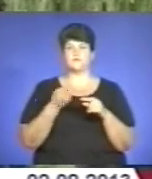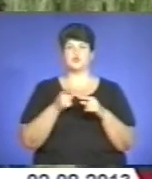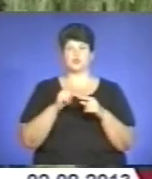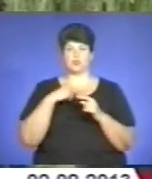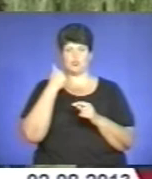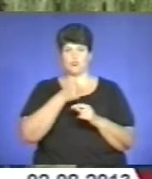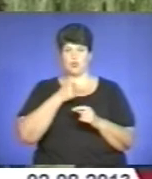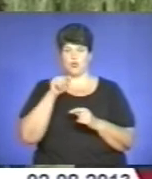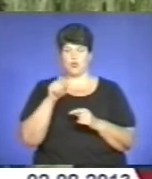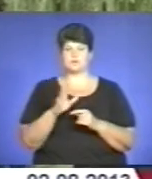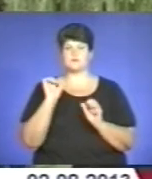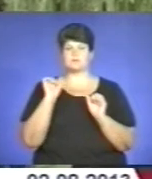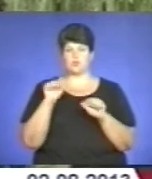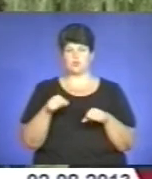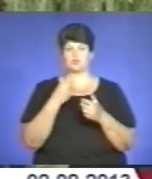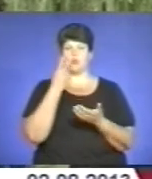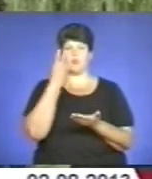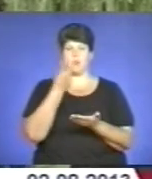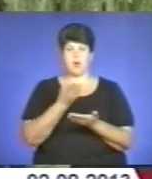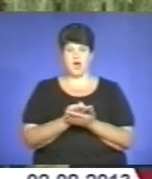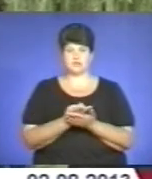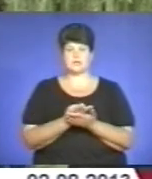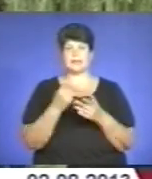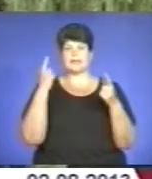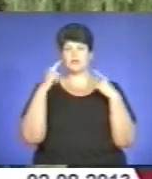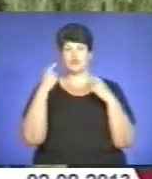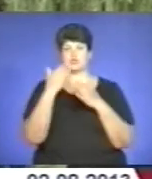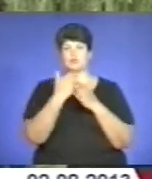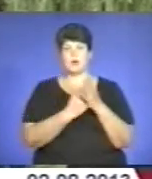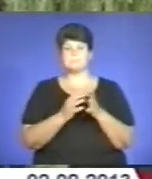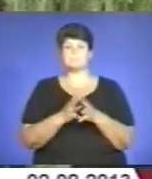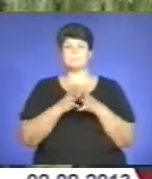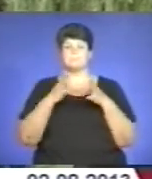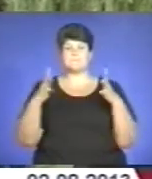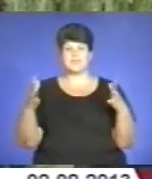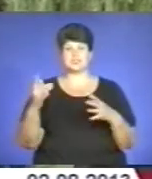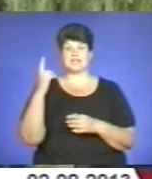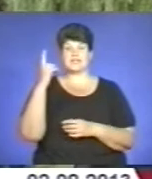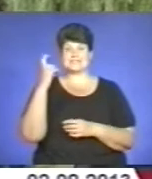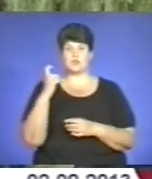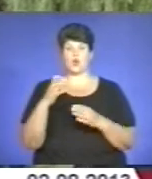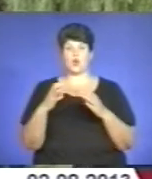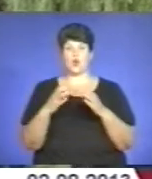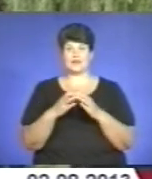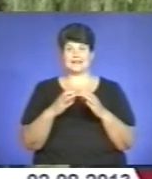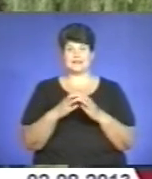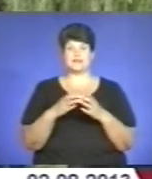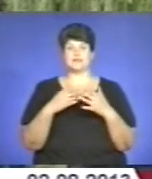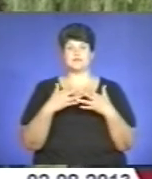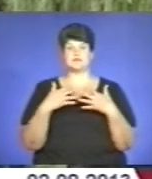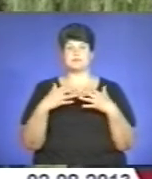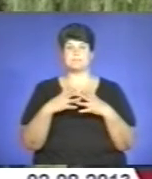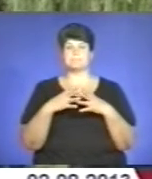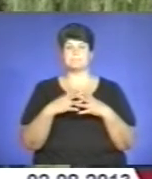вони зможуть побачити творчі програми більше як 100 колективів із більшості